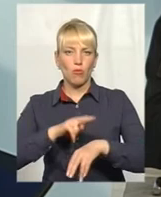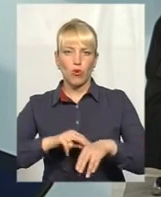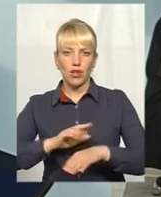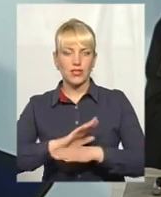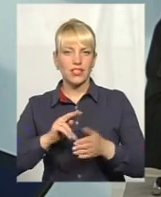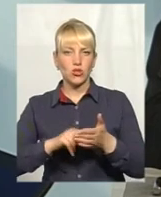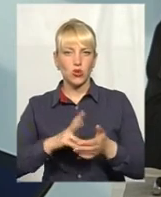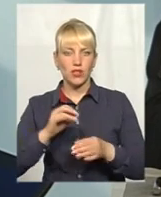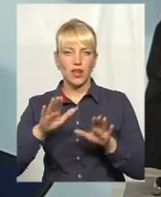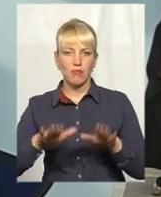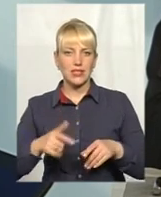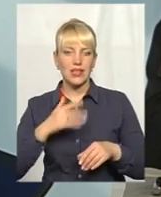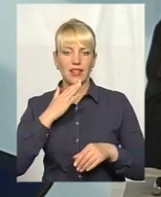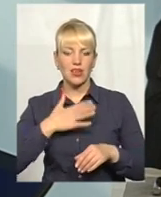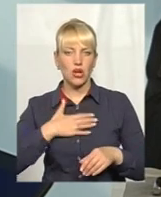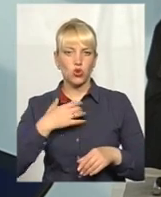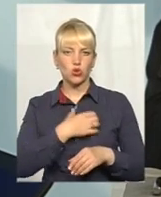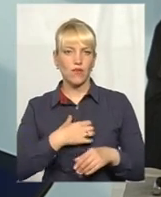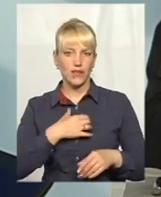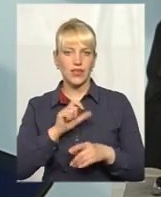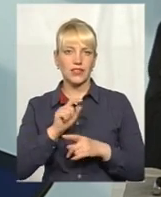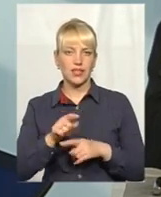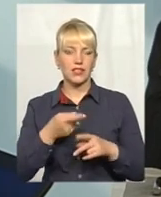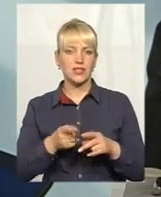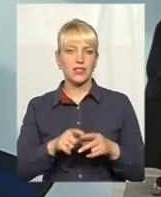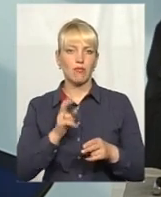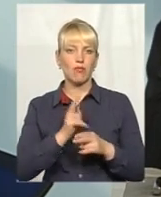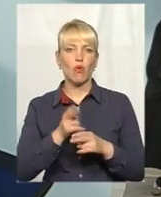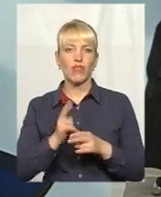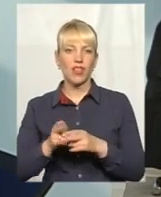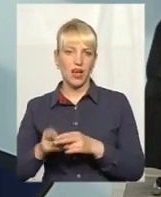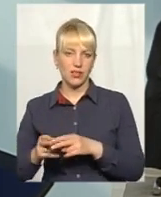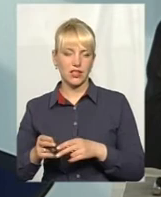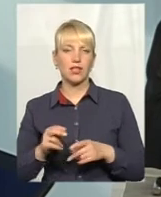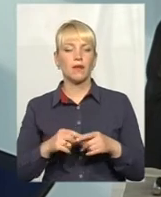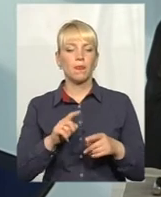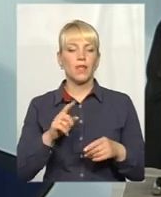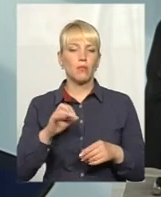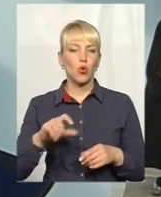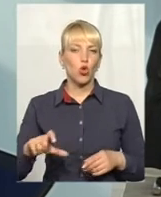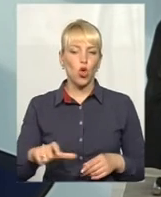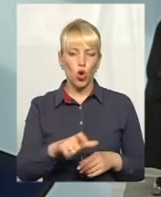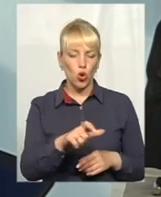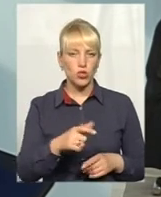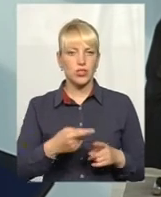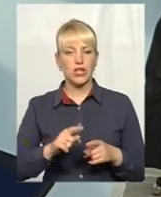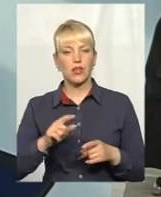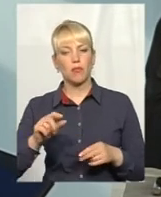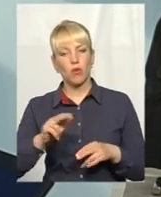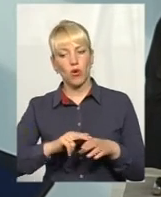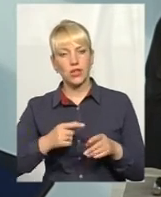основна задача – це профілактика. Профілактика і, якщо говорити про дорожню поліцію, це в першу чергу правил дорожнього руху,